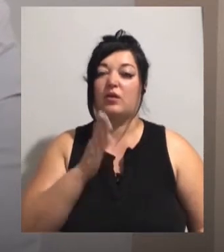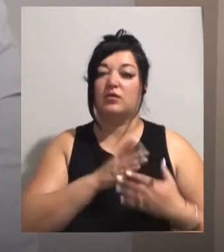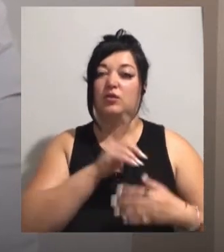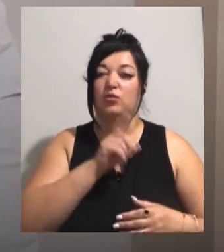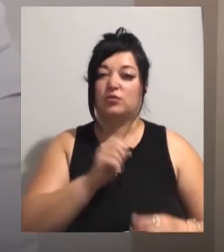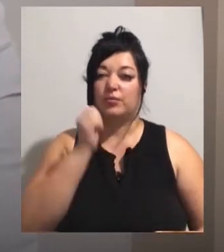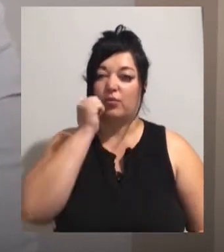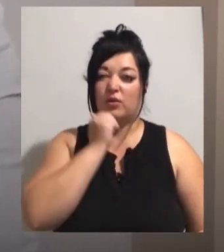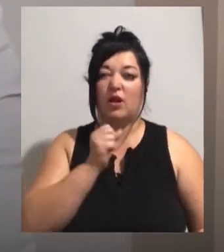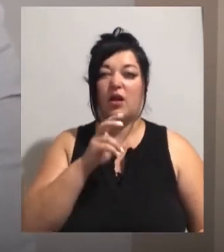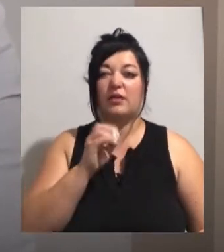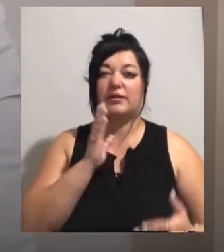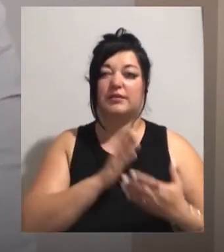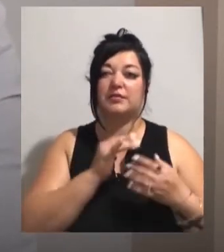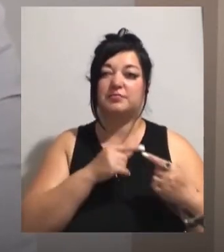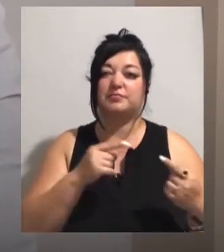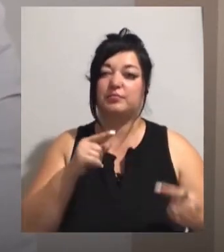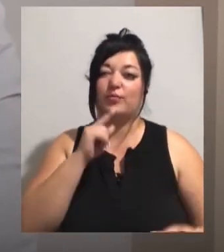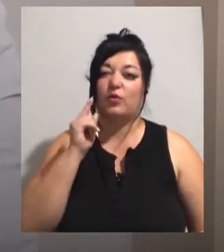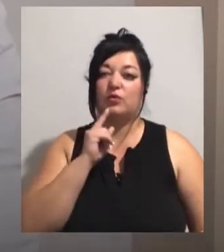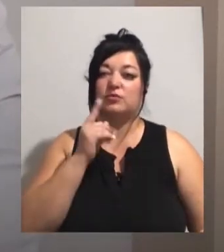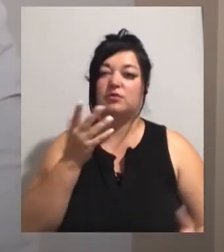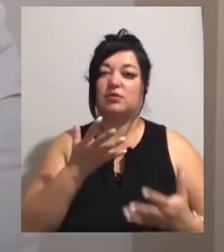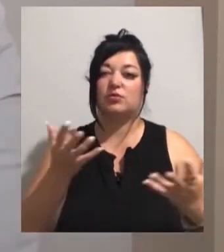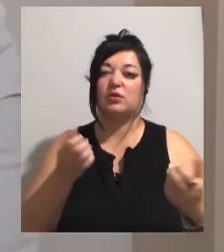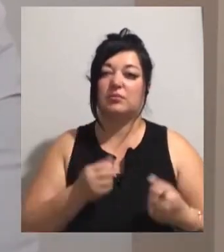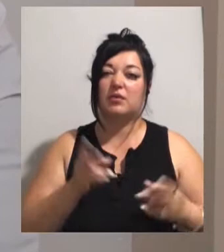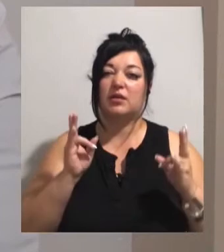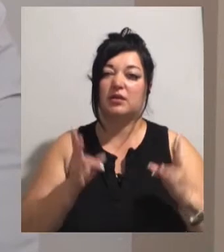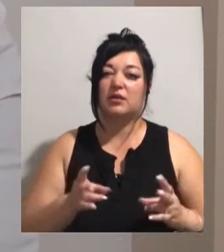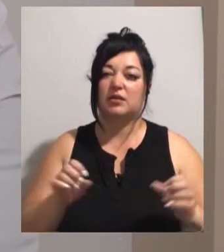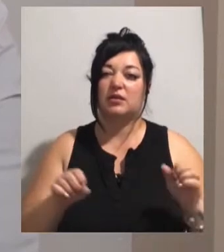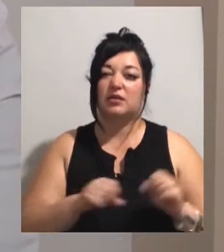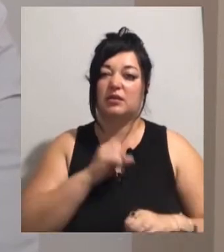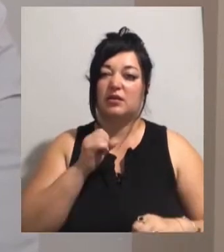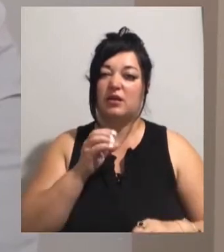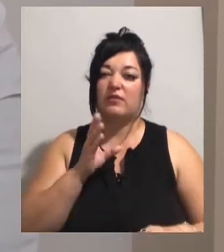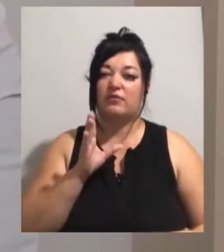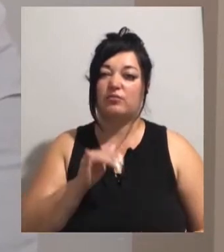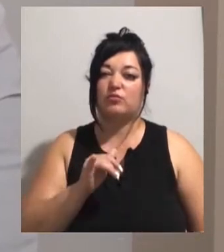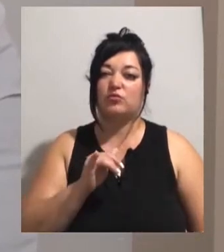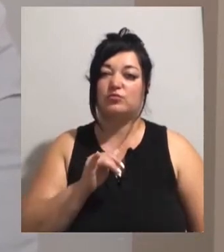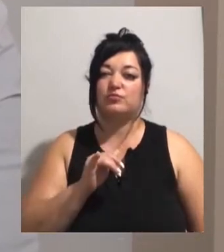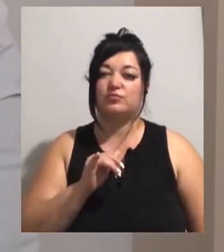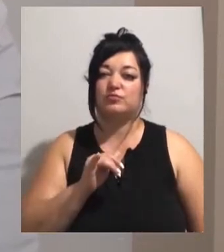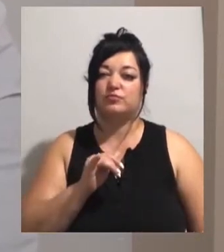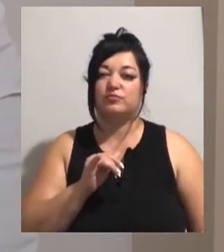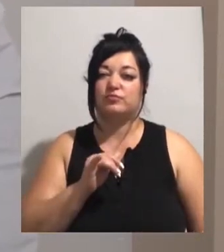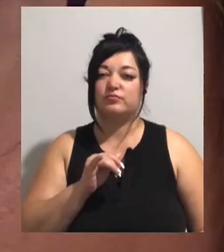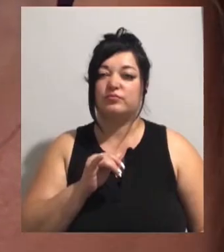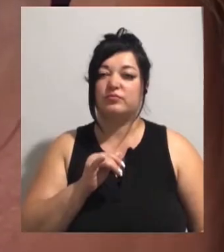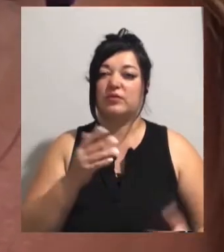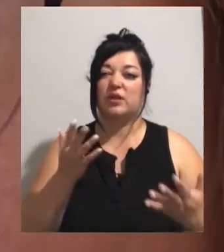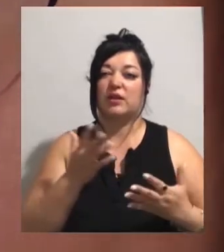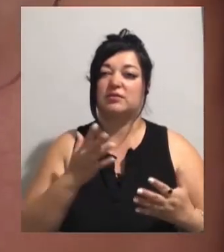і молоді, такі, які отримали травму, чи в них вади якісь при народженні